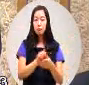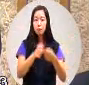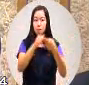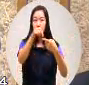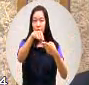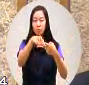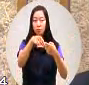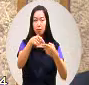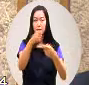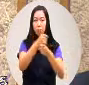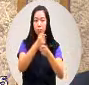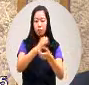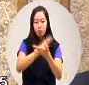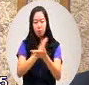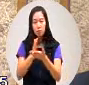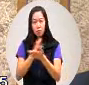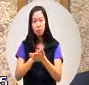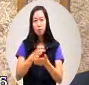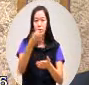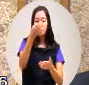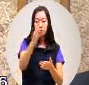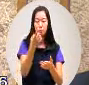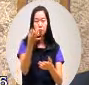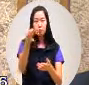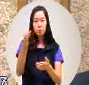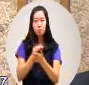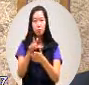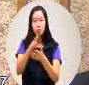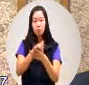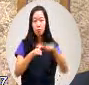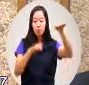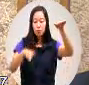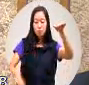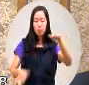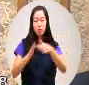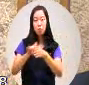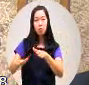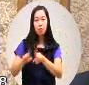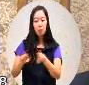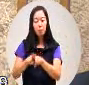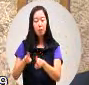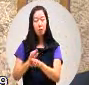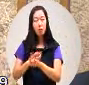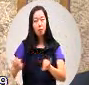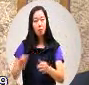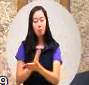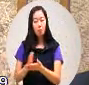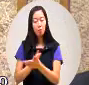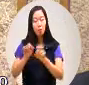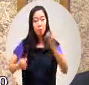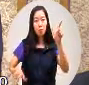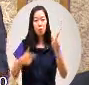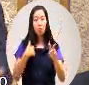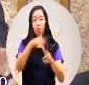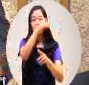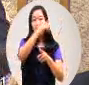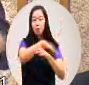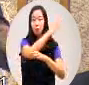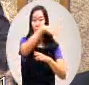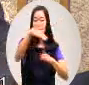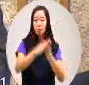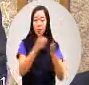工料的分析或者是单价的分析都跟平地会不一样那因为在三地施工包括我们的一些